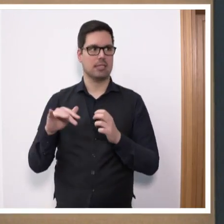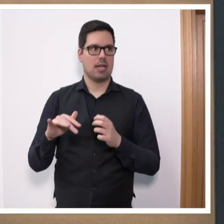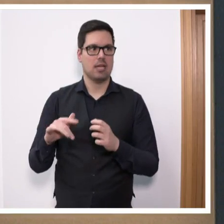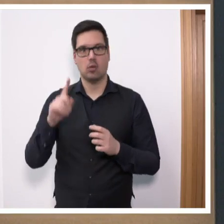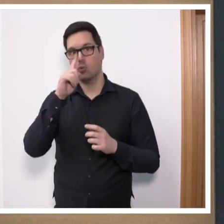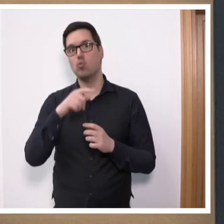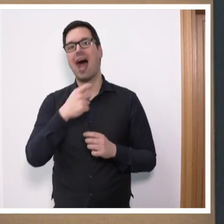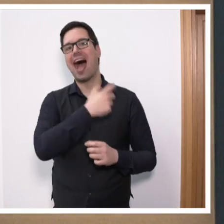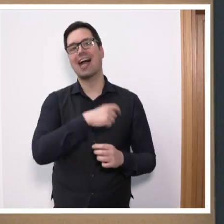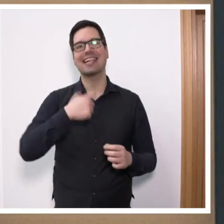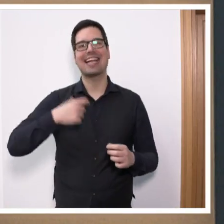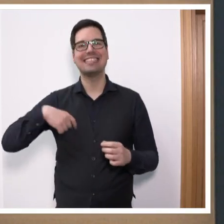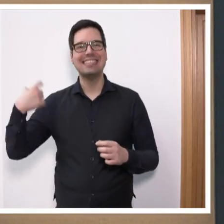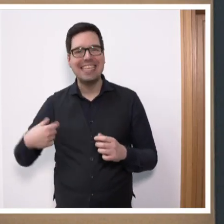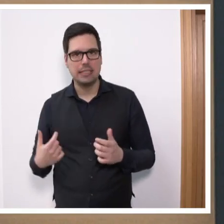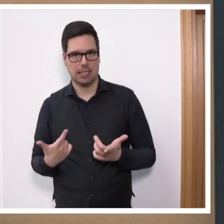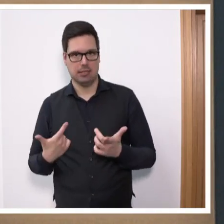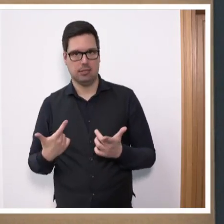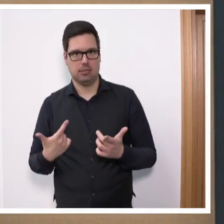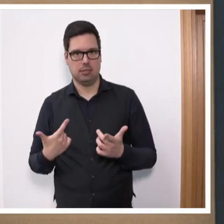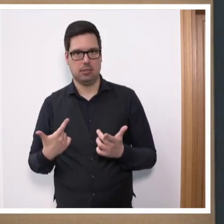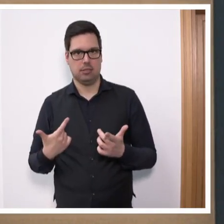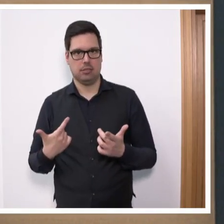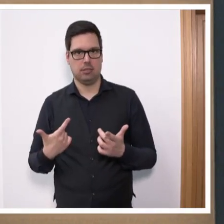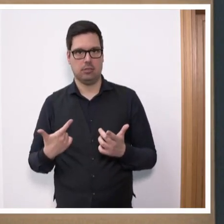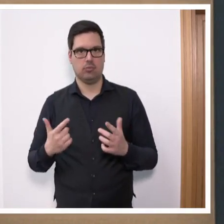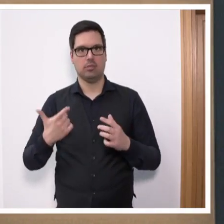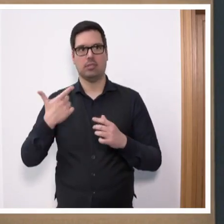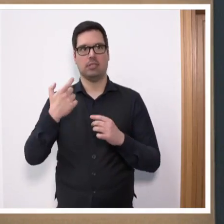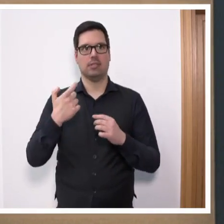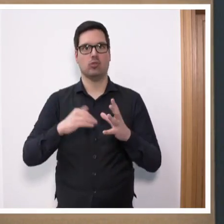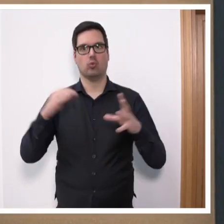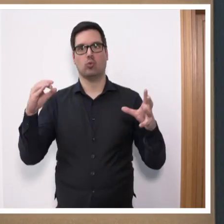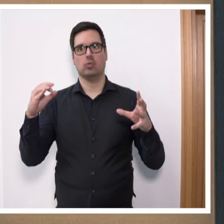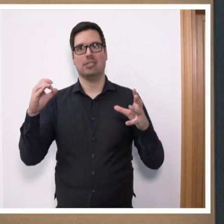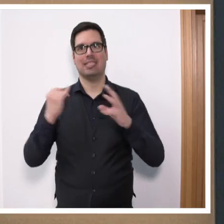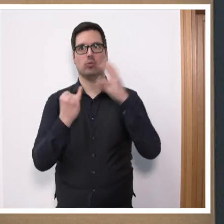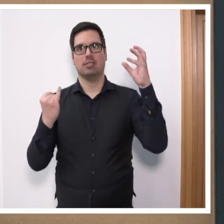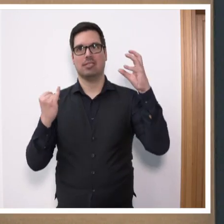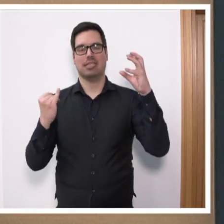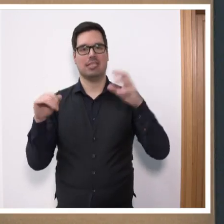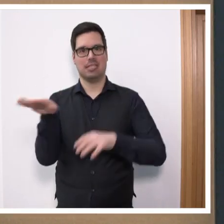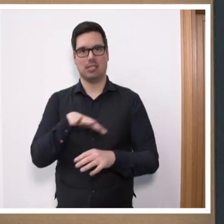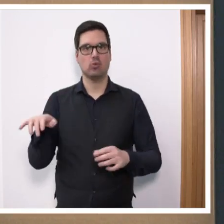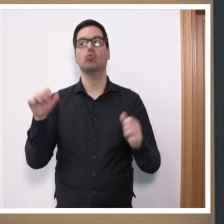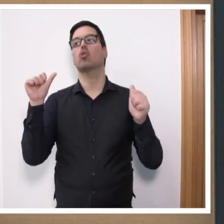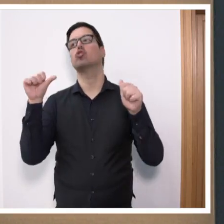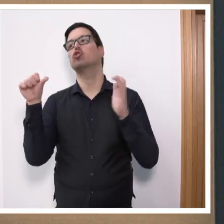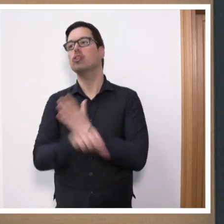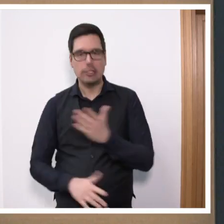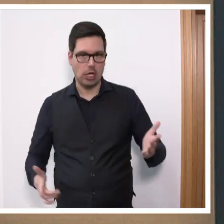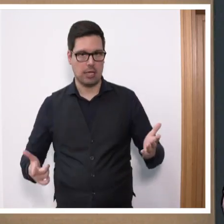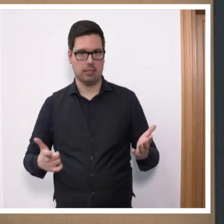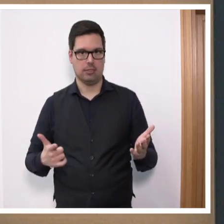nur Argentinien, nur Argentinien unter den 20 größten Industrienationen der Welt ist noch schwächer beim Wachstum als Deutschland.